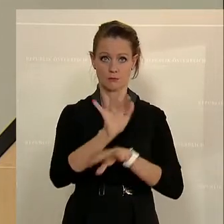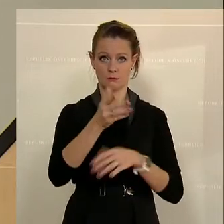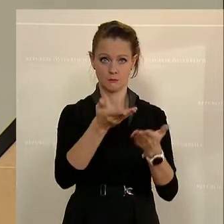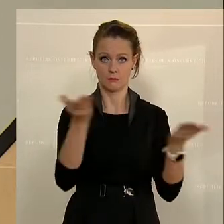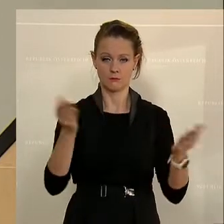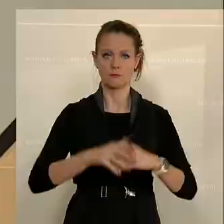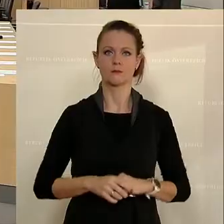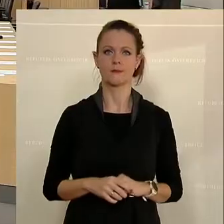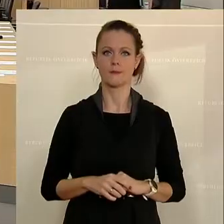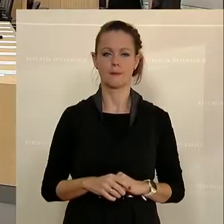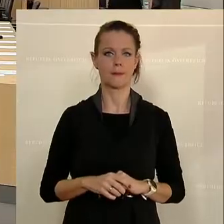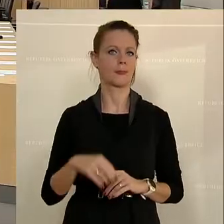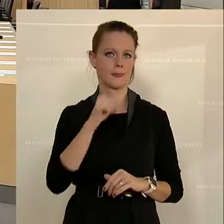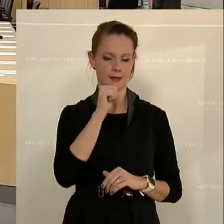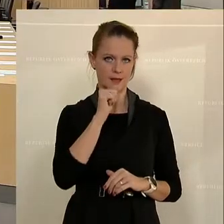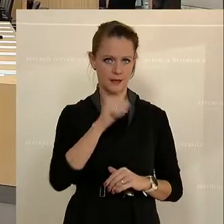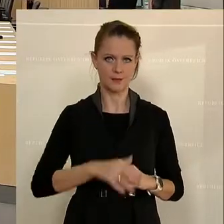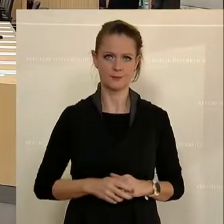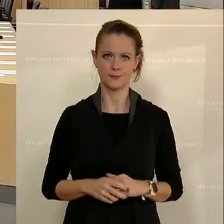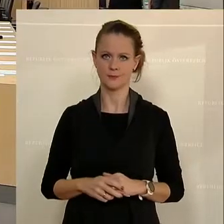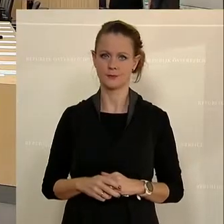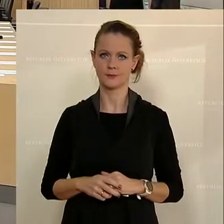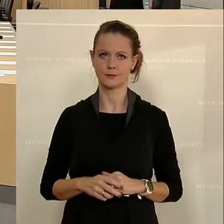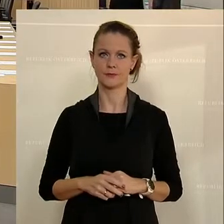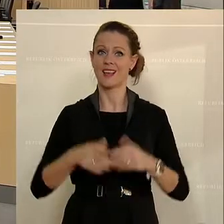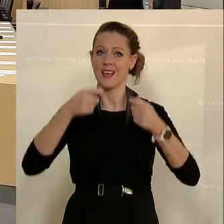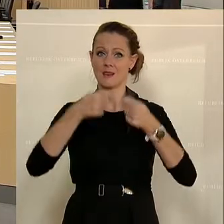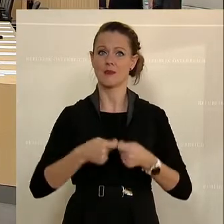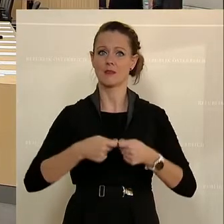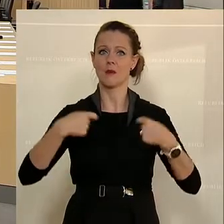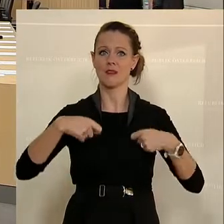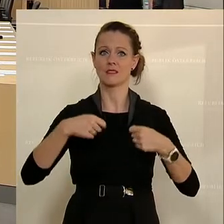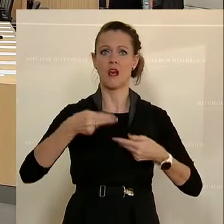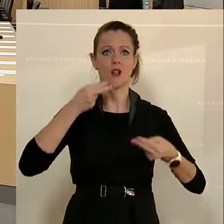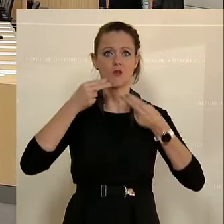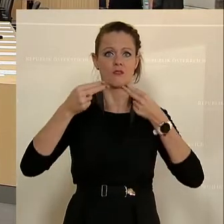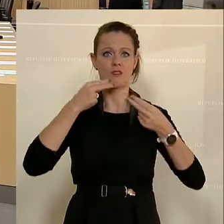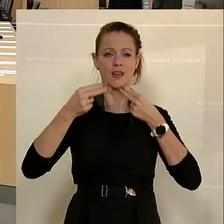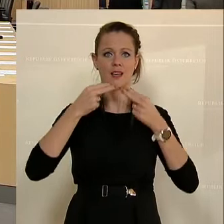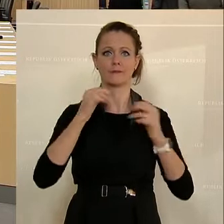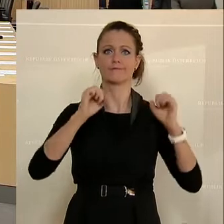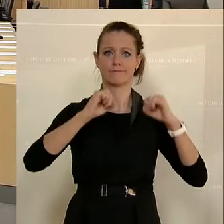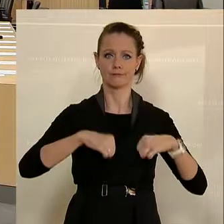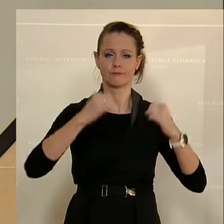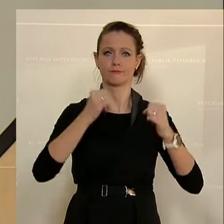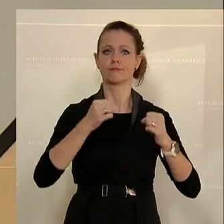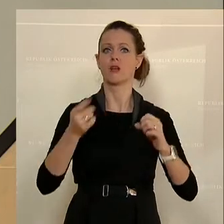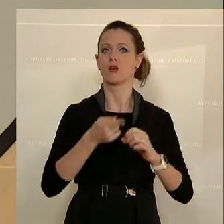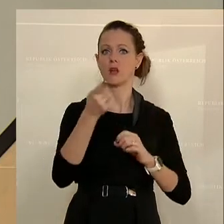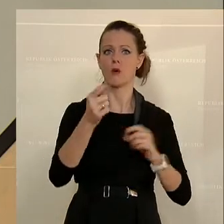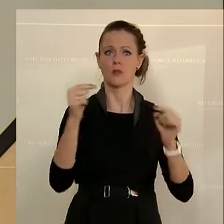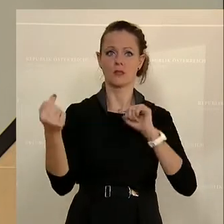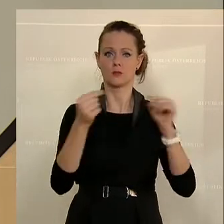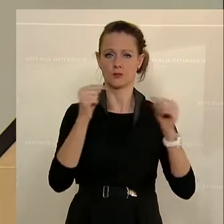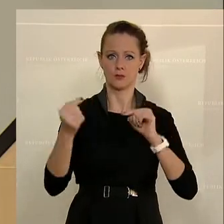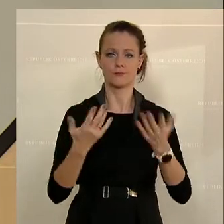erhoben? Das ist nicht der Fall. Zwischen den Mitgliedern der Präsidialkonferenz wurde ein Konsens über die Dauer der Debatten erzielt.